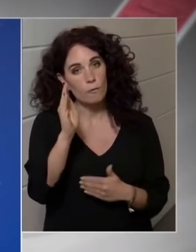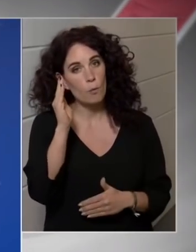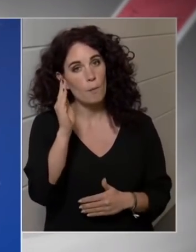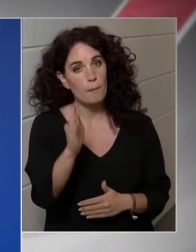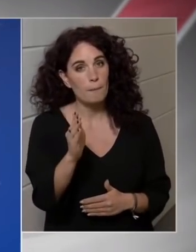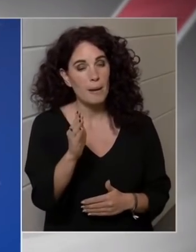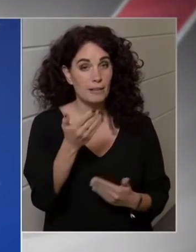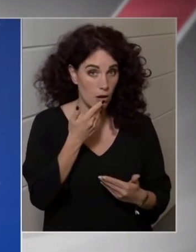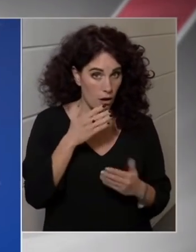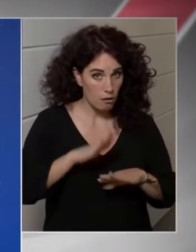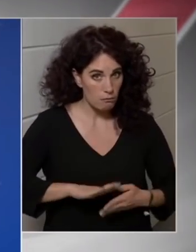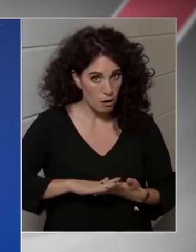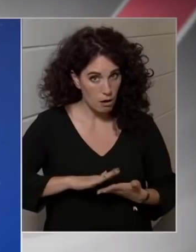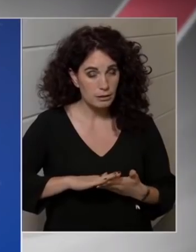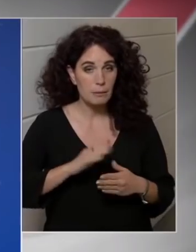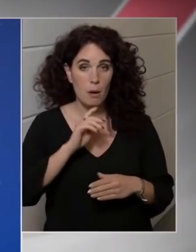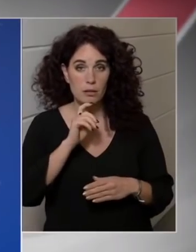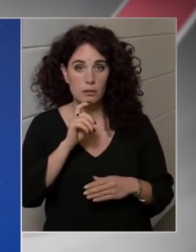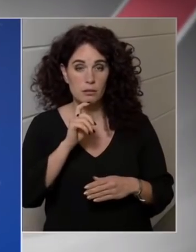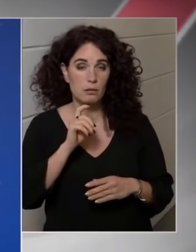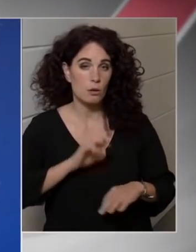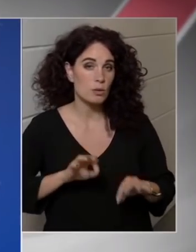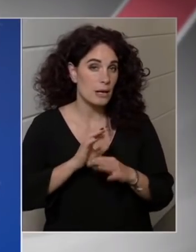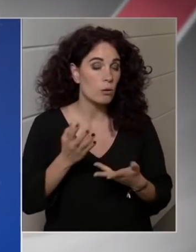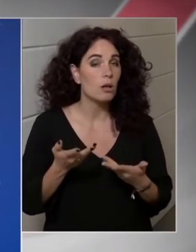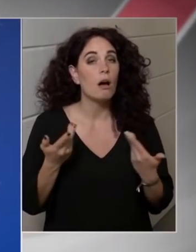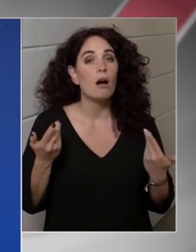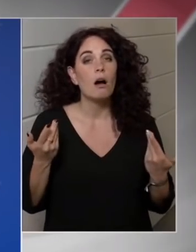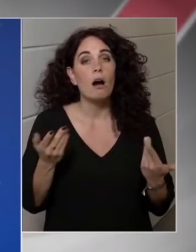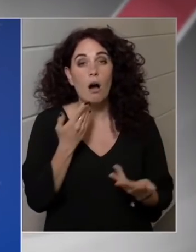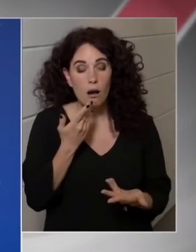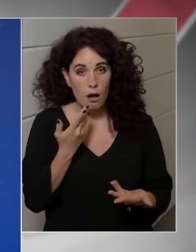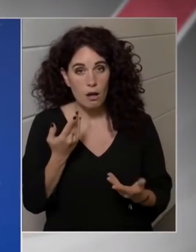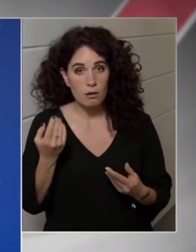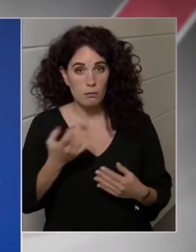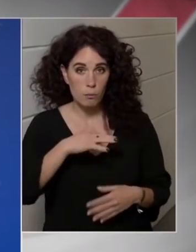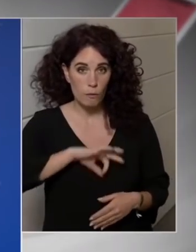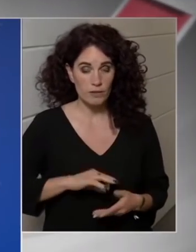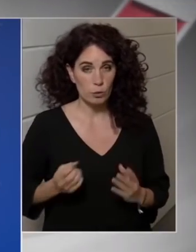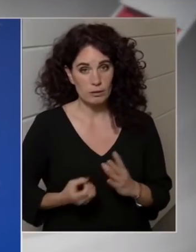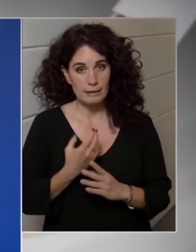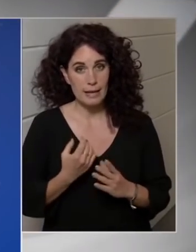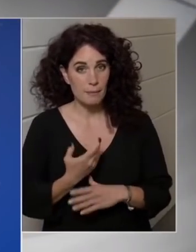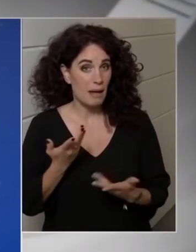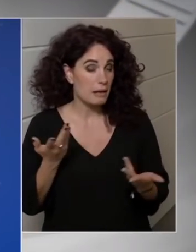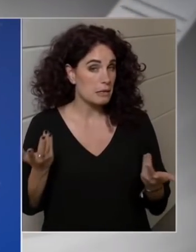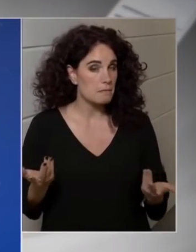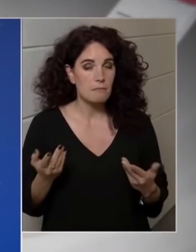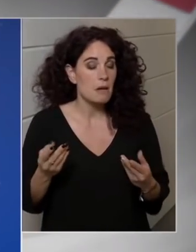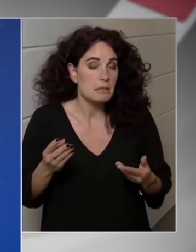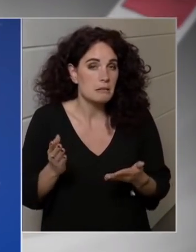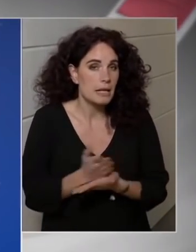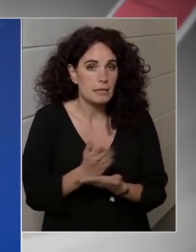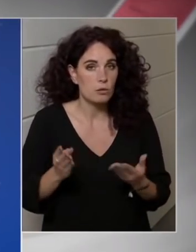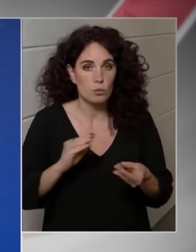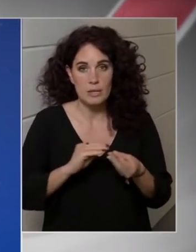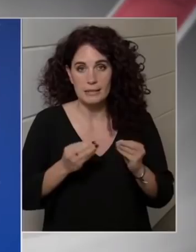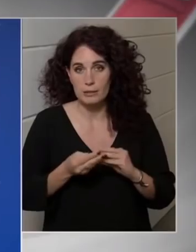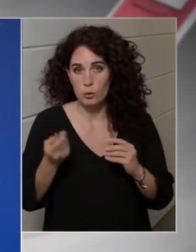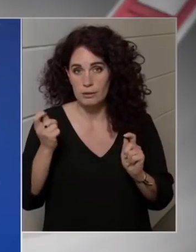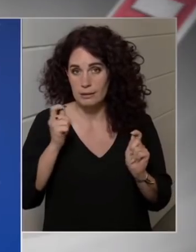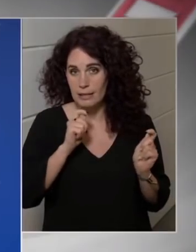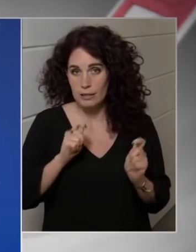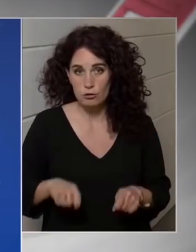akar-e itt maradni, akar-e profitot termelni. Ez egy ilyen egyszerű üzleti döntés. Mi azt